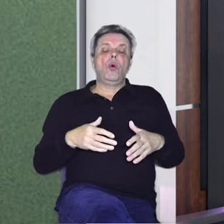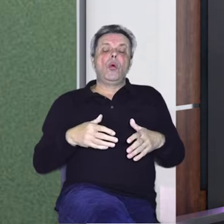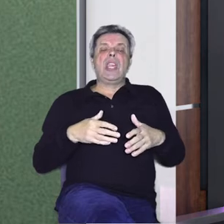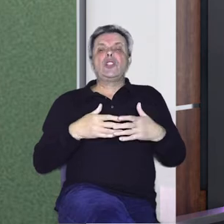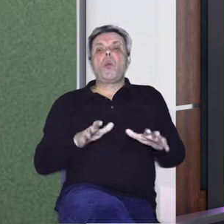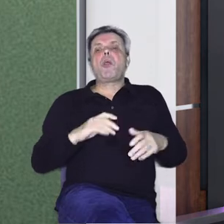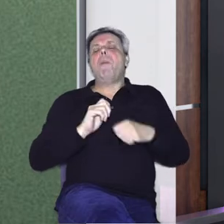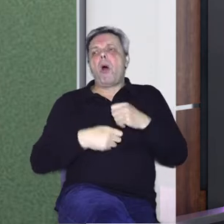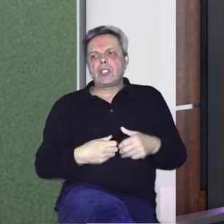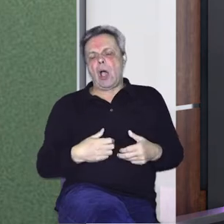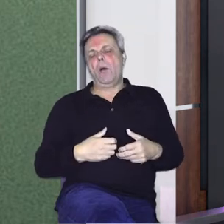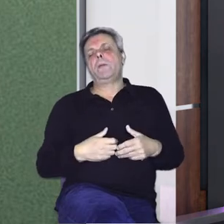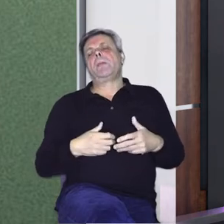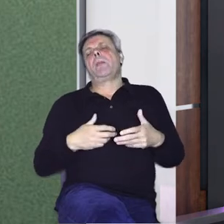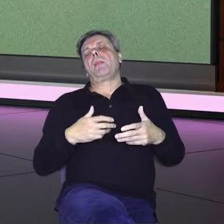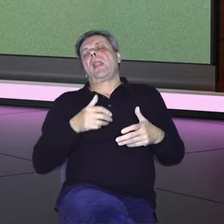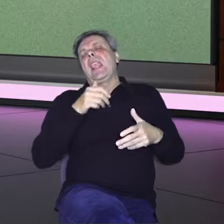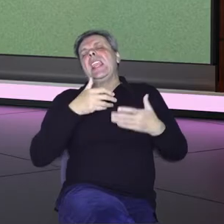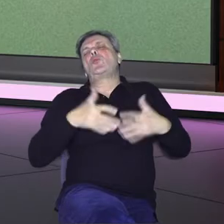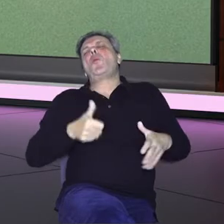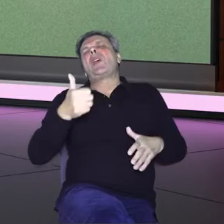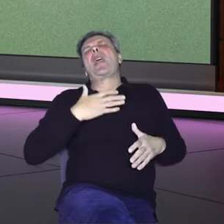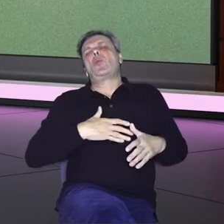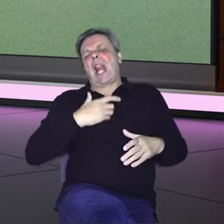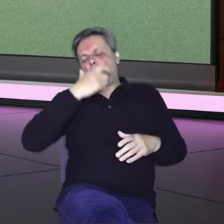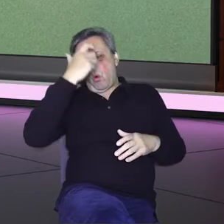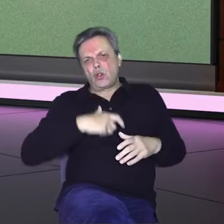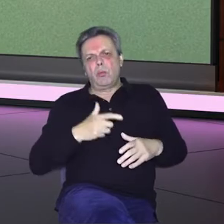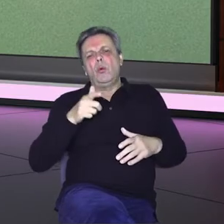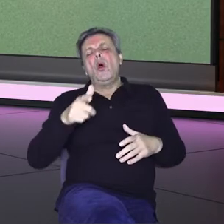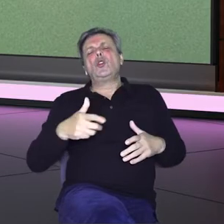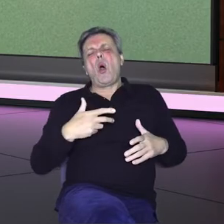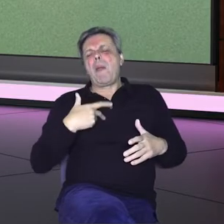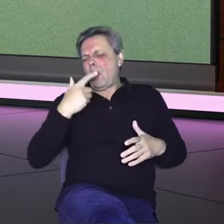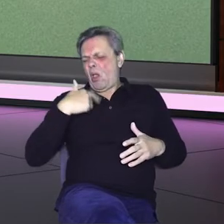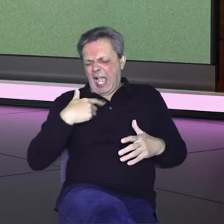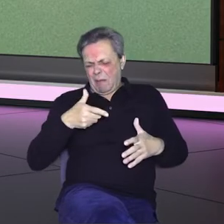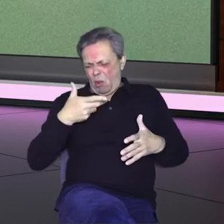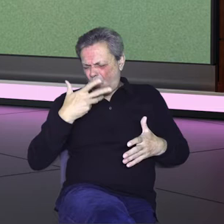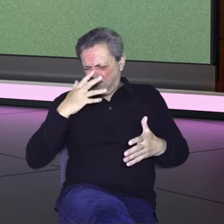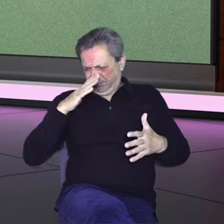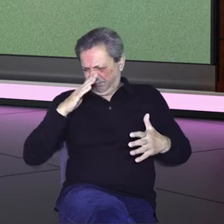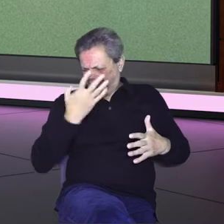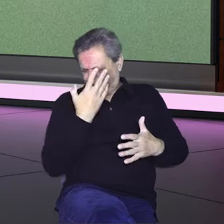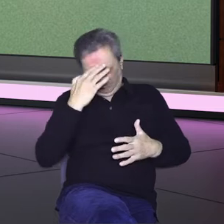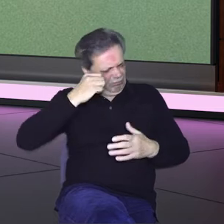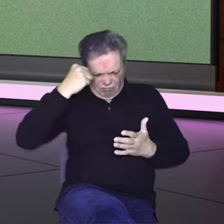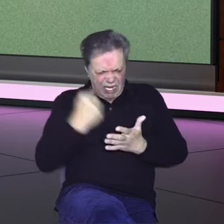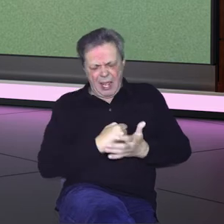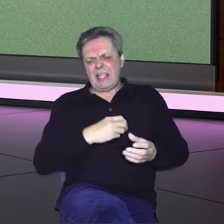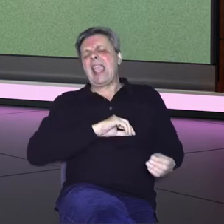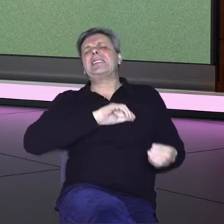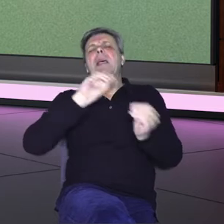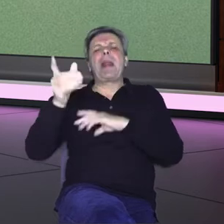osobu, ajmo reći na emotivnoj strani. I to je sve proradilo ogroman inat u meni, gdje sam se ja zaokrenio, preselio iz